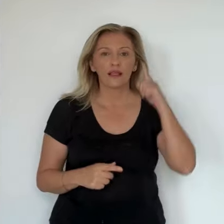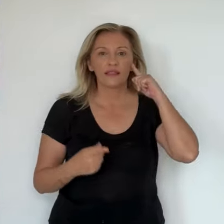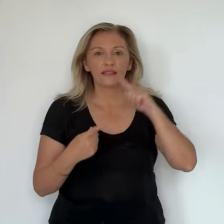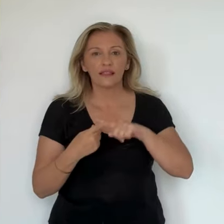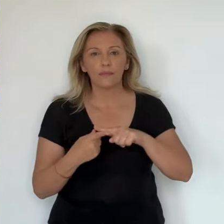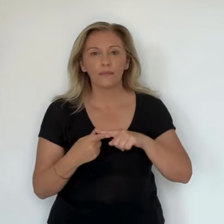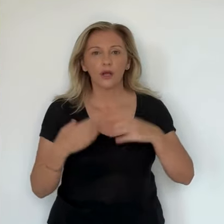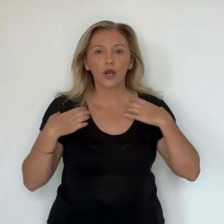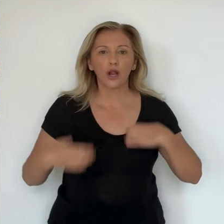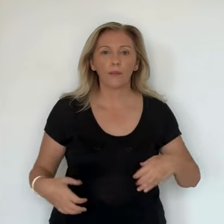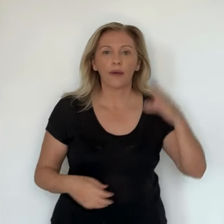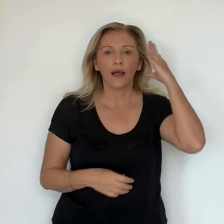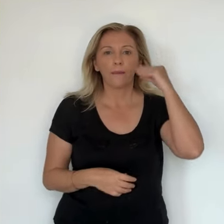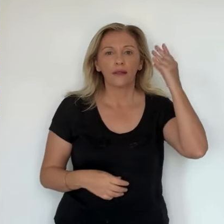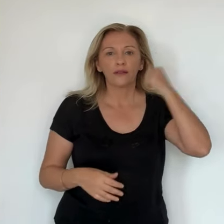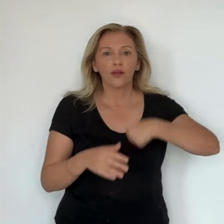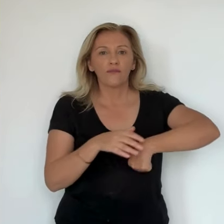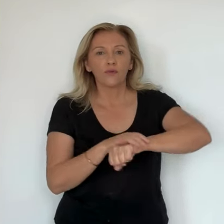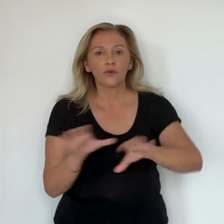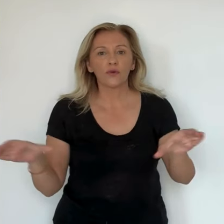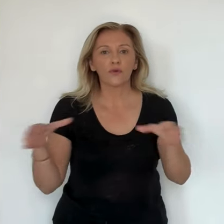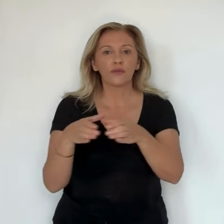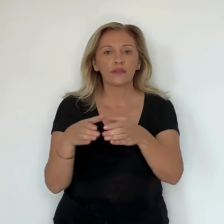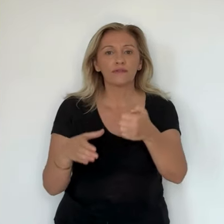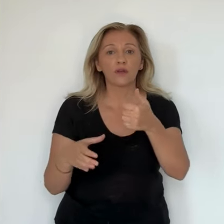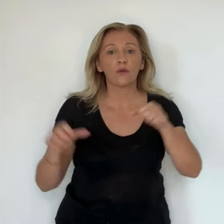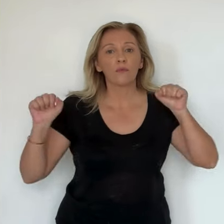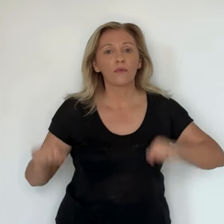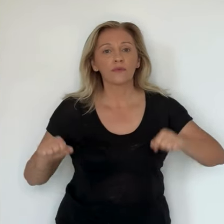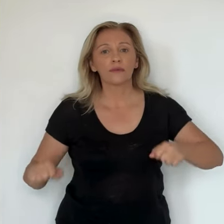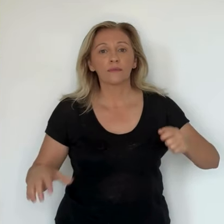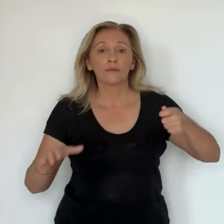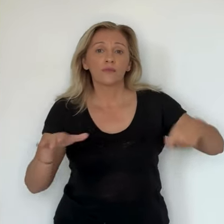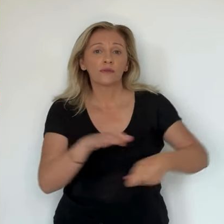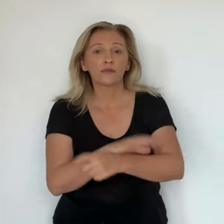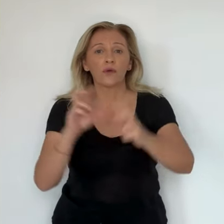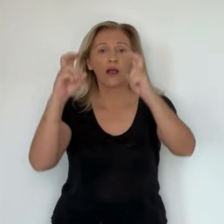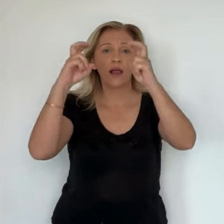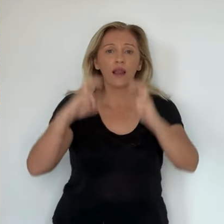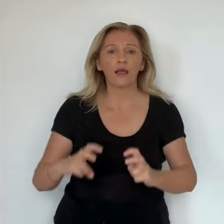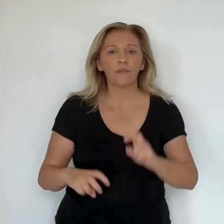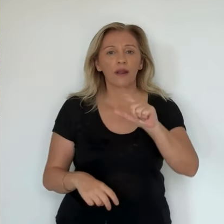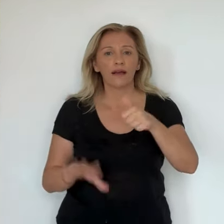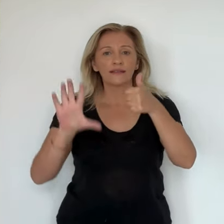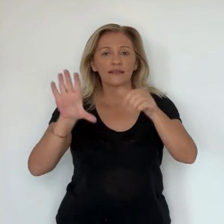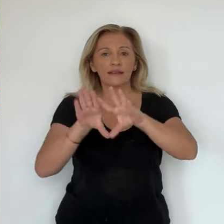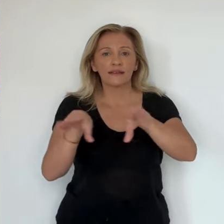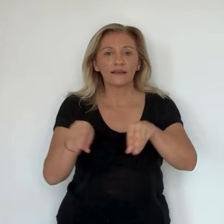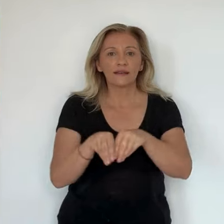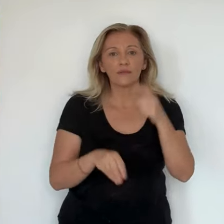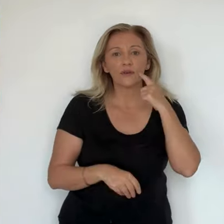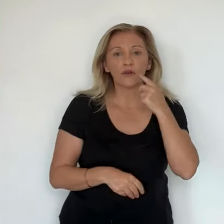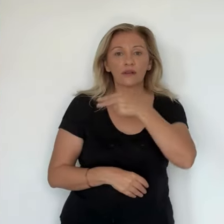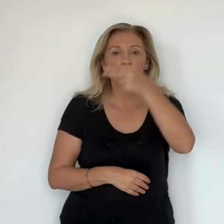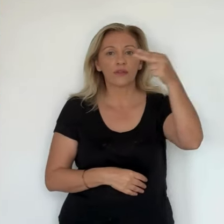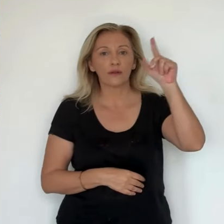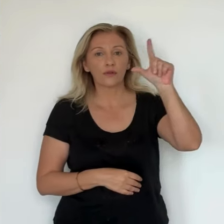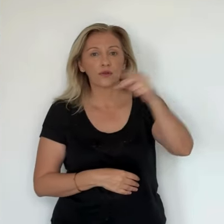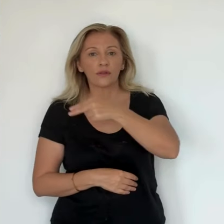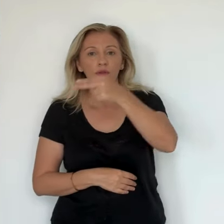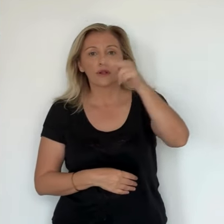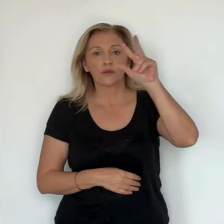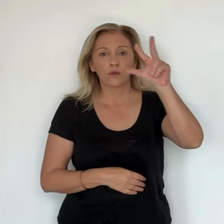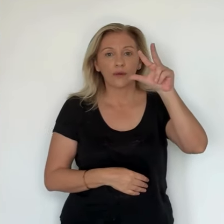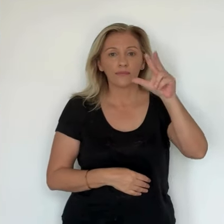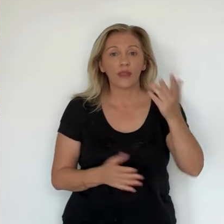Je vous en parlais, les clubs de football corse amateurs verront-ils leurs subventions réduites de moitié par la collectivité de Corse ? On compte chez nous